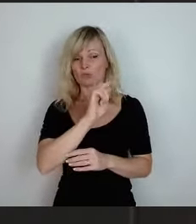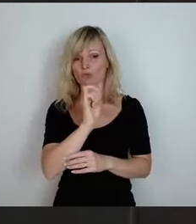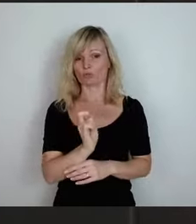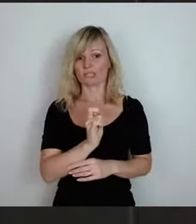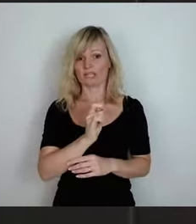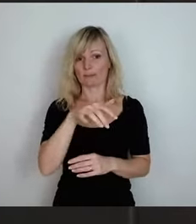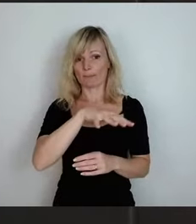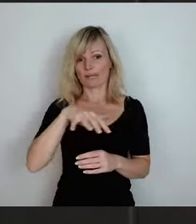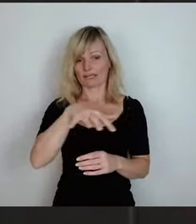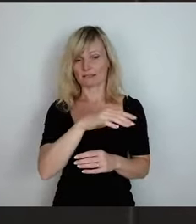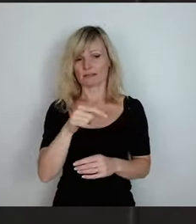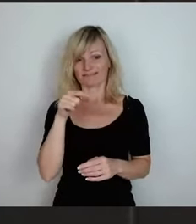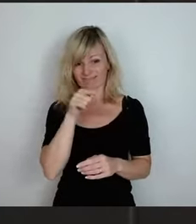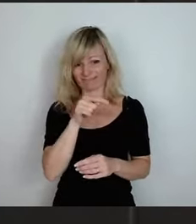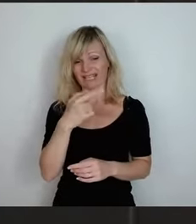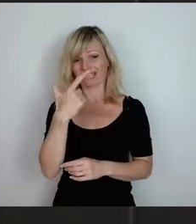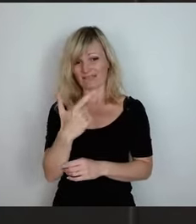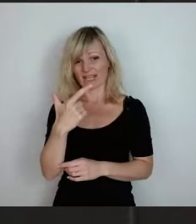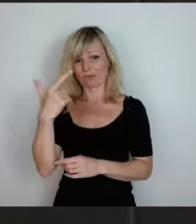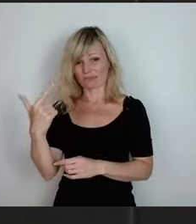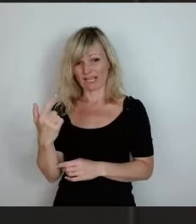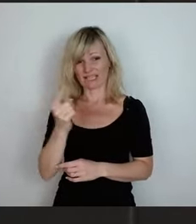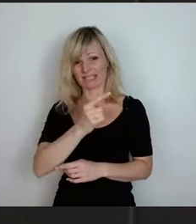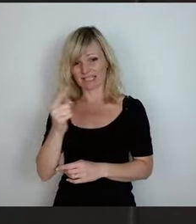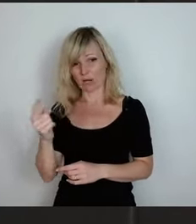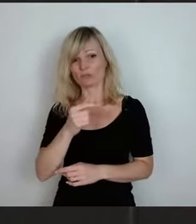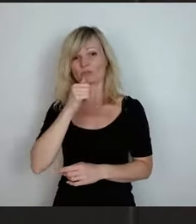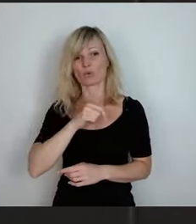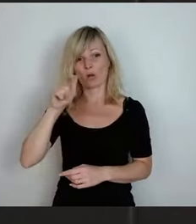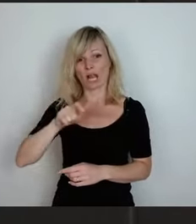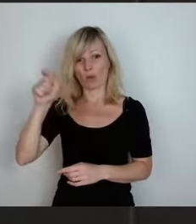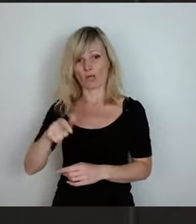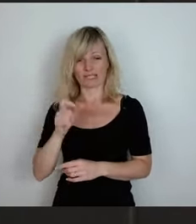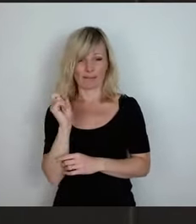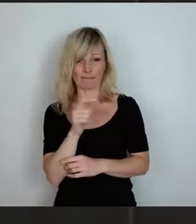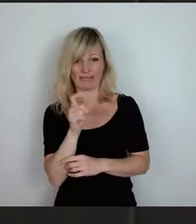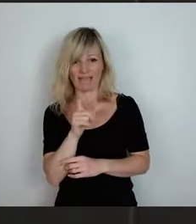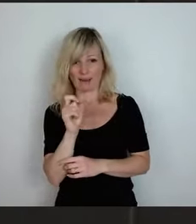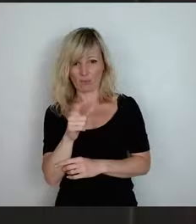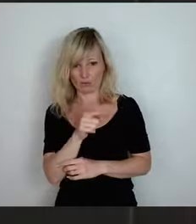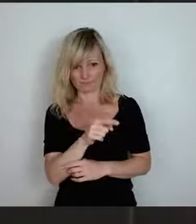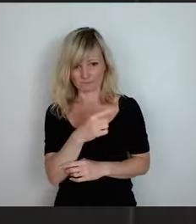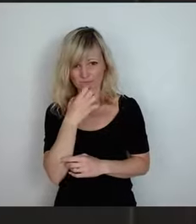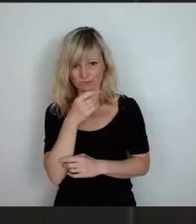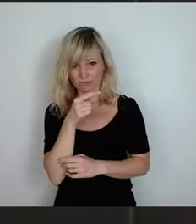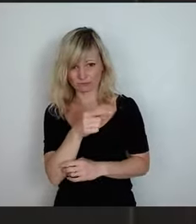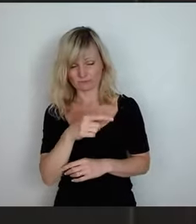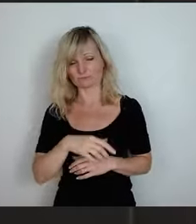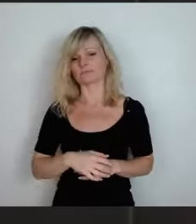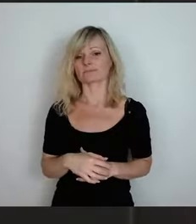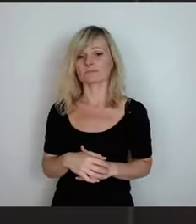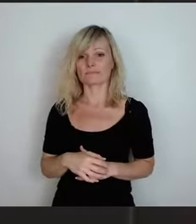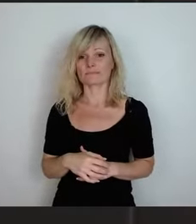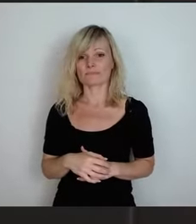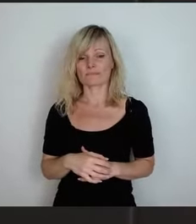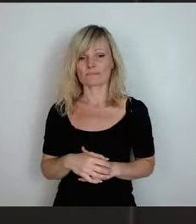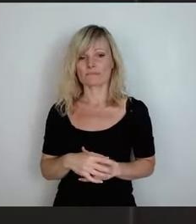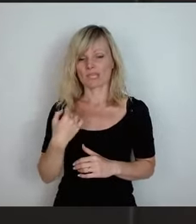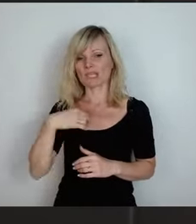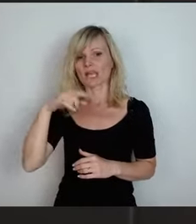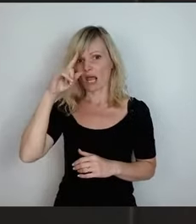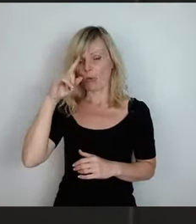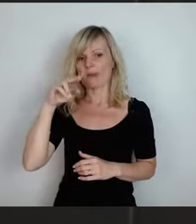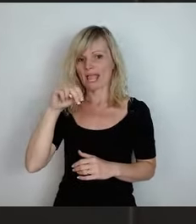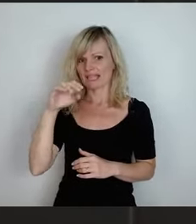.000 junge Leute beworben. Ich behaupte, nach Numerus Clausus auch, ich